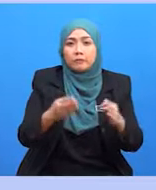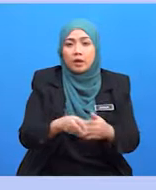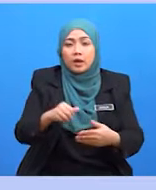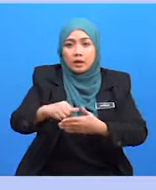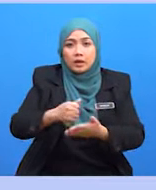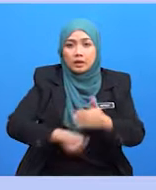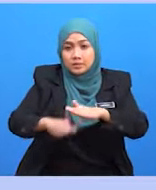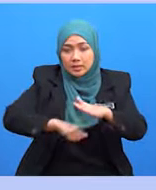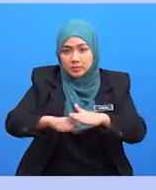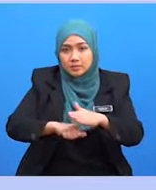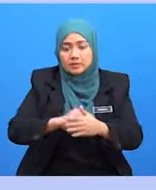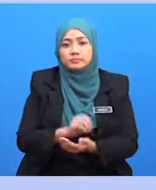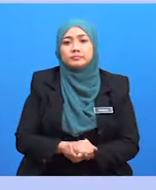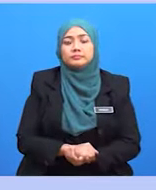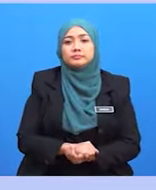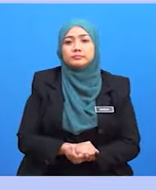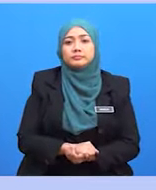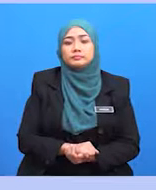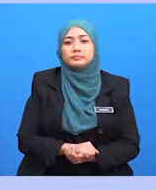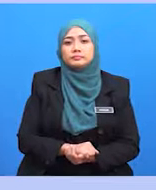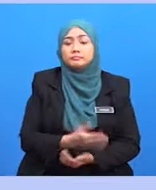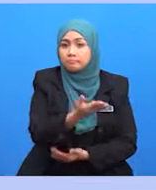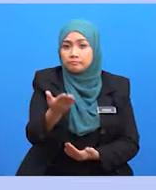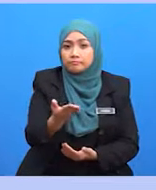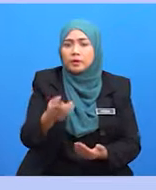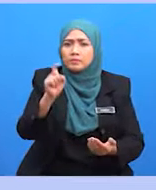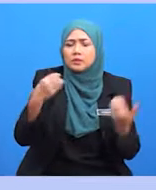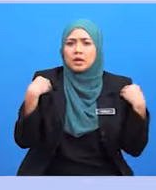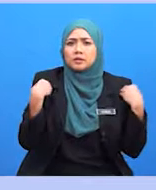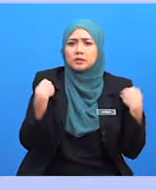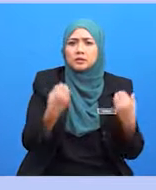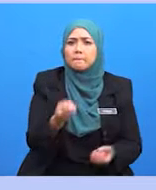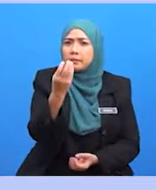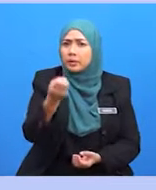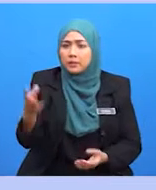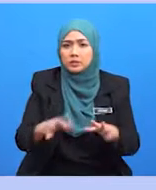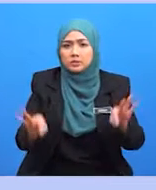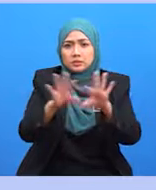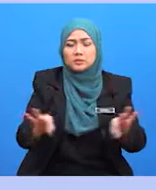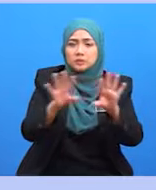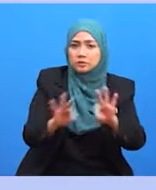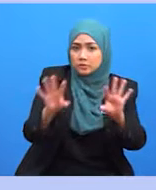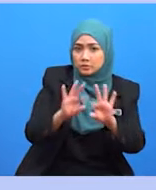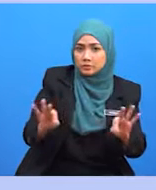maksudnya ini untuk anda? Anda perlu ada beberapa cerita dalam logo anda. Perlu ada